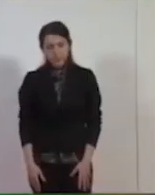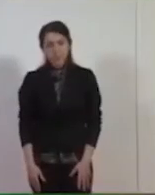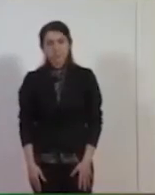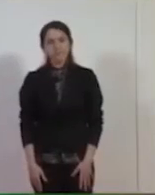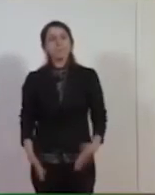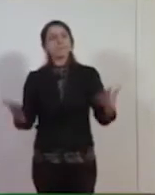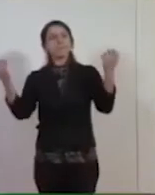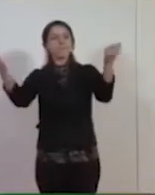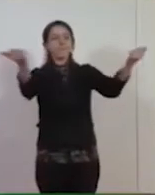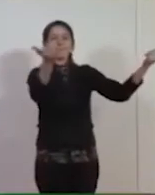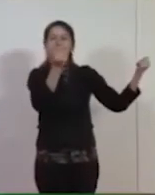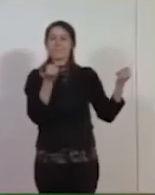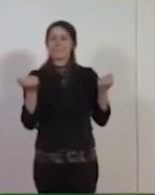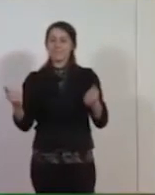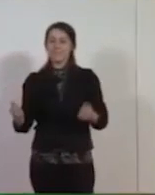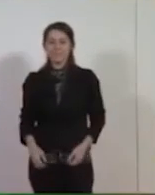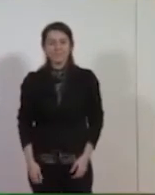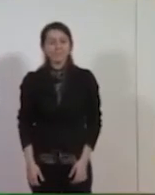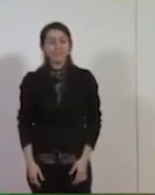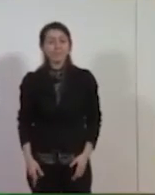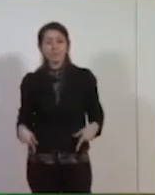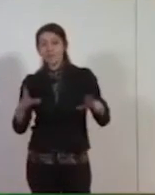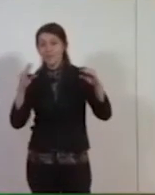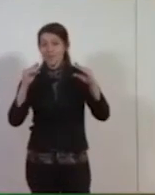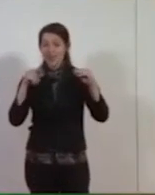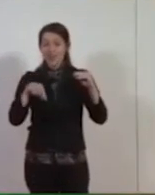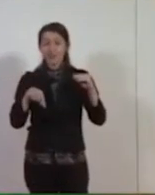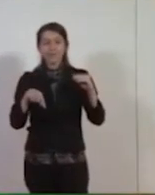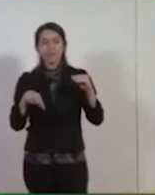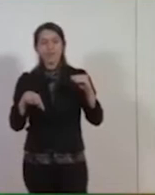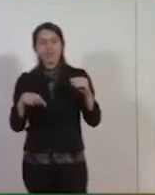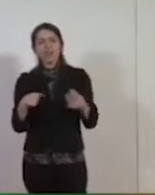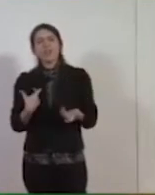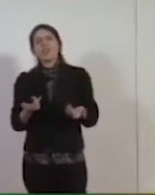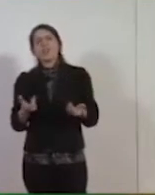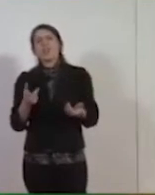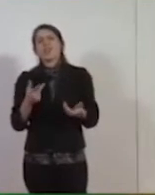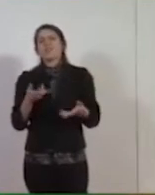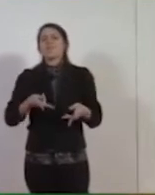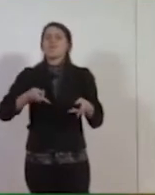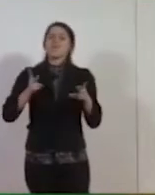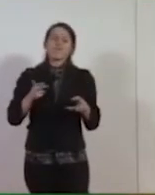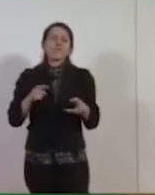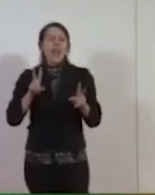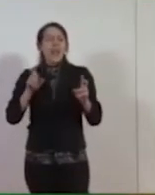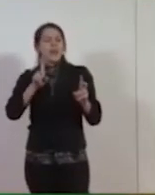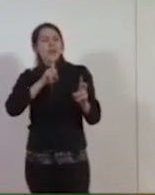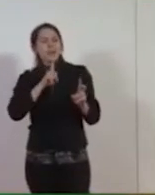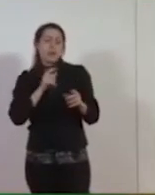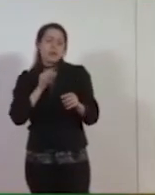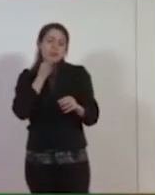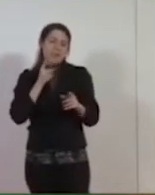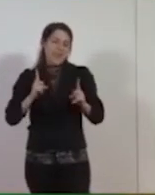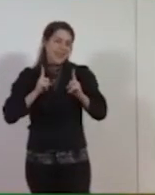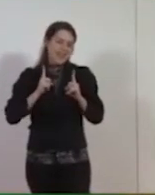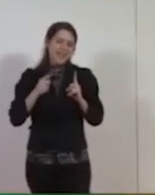Saluti a tutti. Questa sera non vorrei parlare del tema di cui mi occupo, della difesa, l